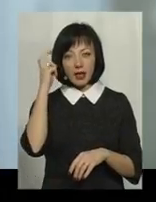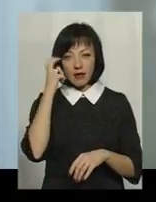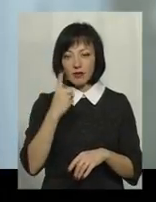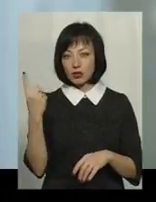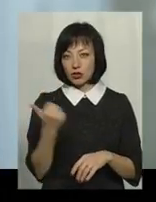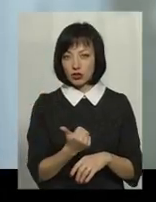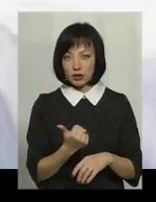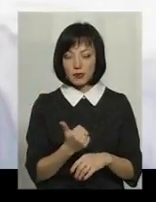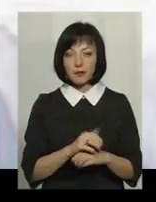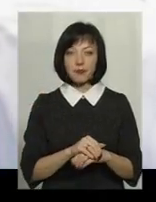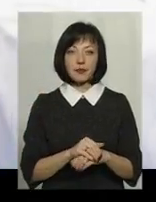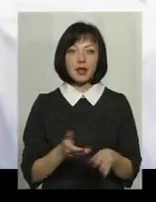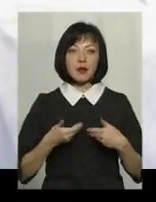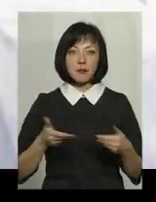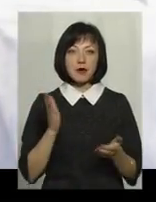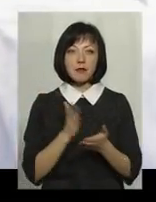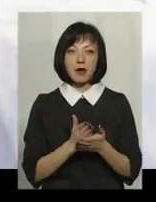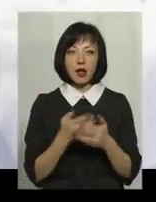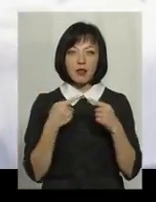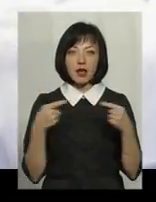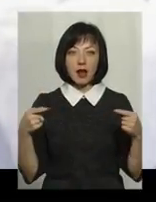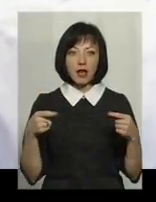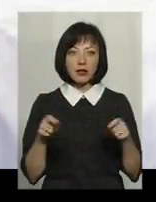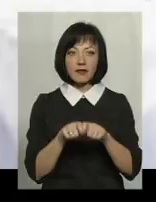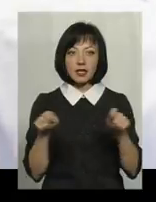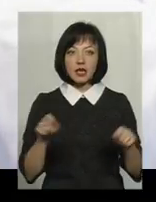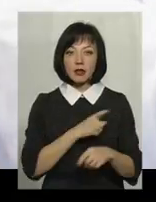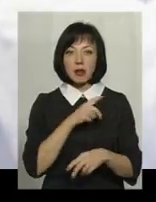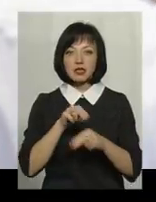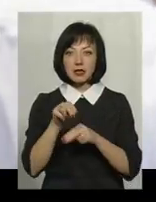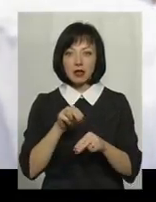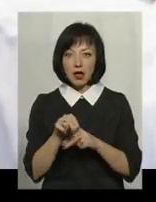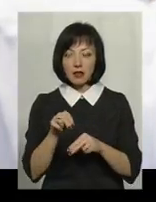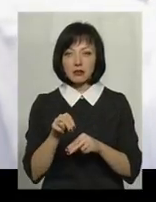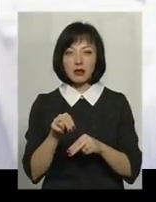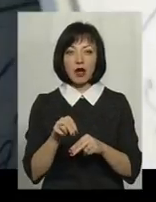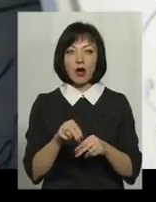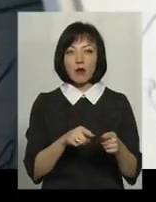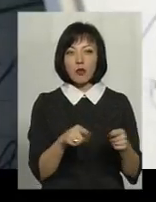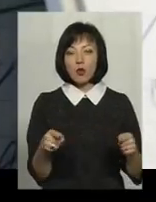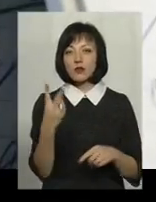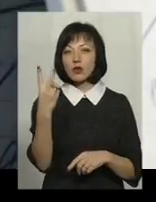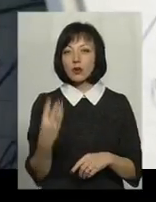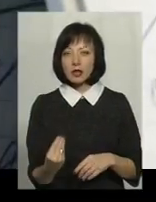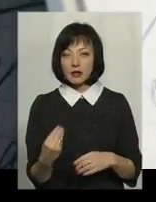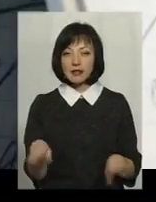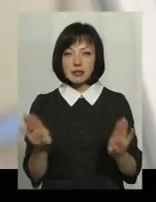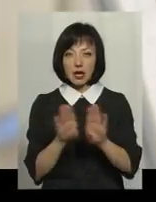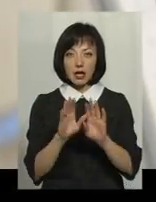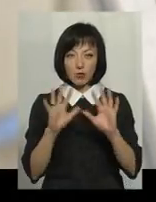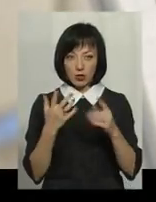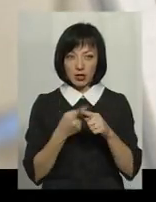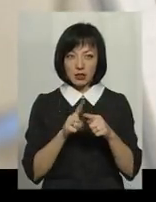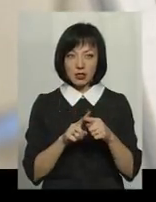тижня. Ми мали ряд відкритих майстер-класів, воркшопів. Протягом двох днів на закритій події